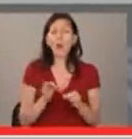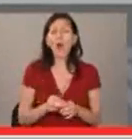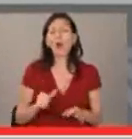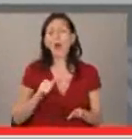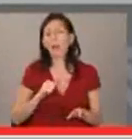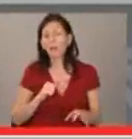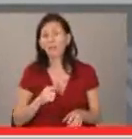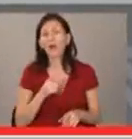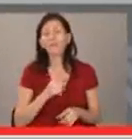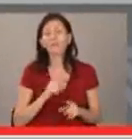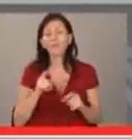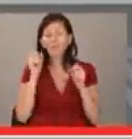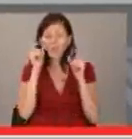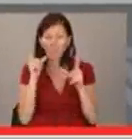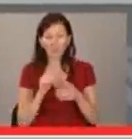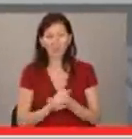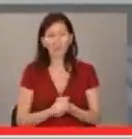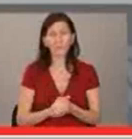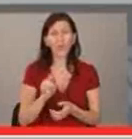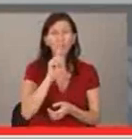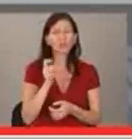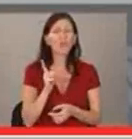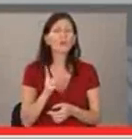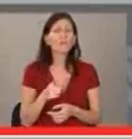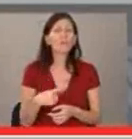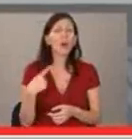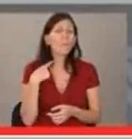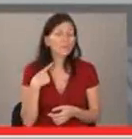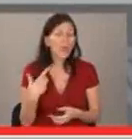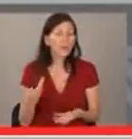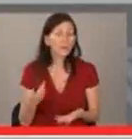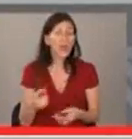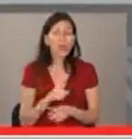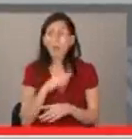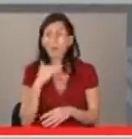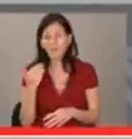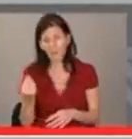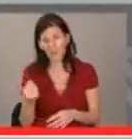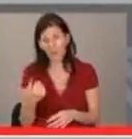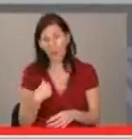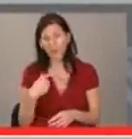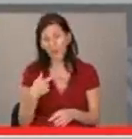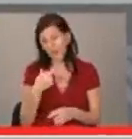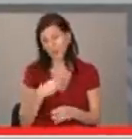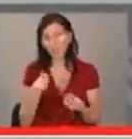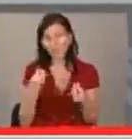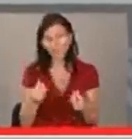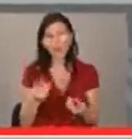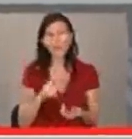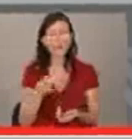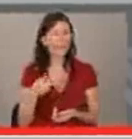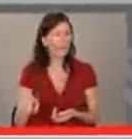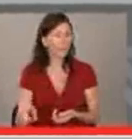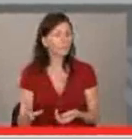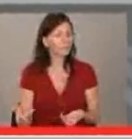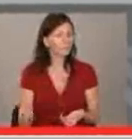Всеки трябва да е по-внимателно. Защо трябва да пострада някой невиден заради мене? Аз хубаво, ако пострадам, окей, ама може да пострадам някой невиден.